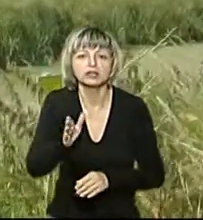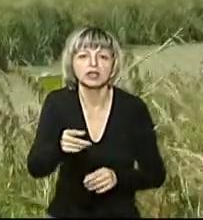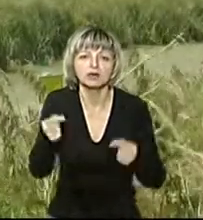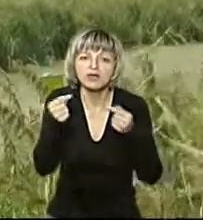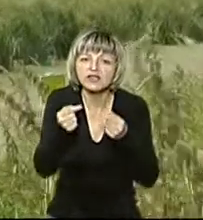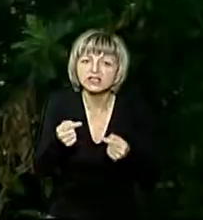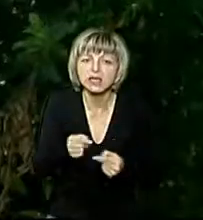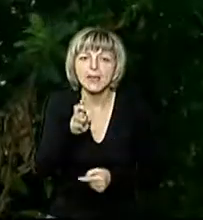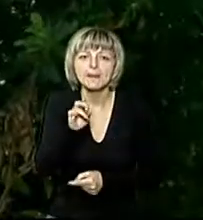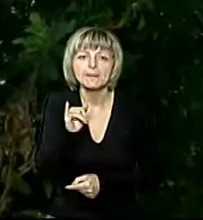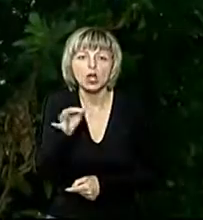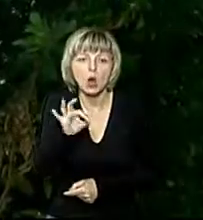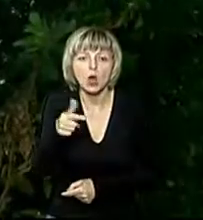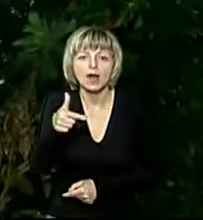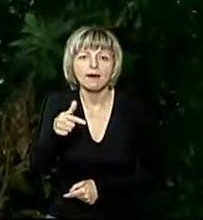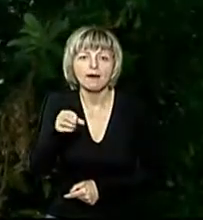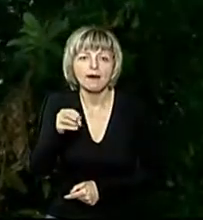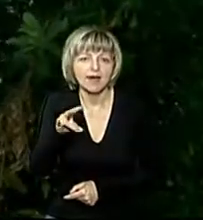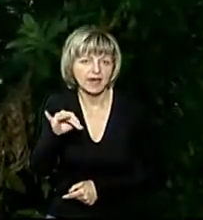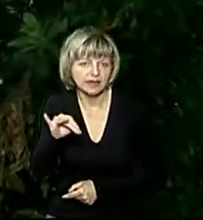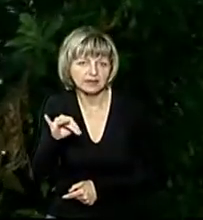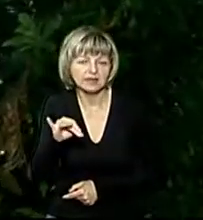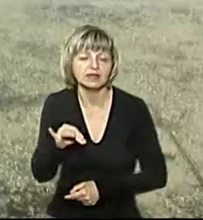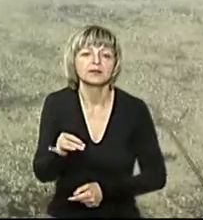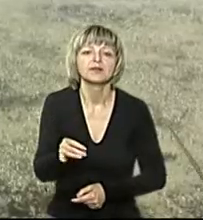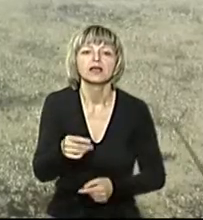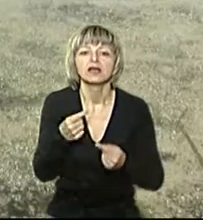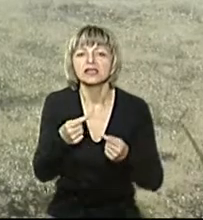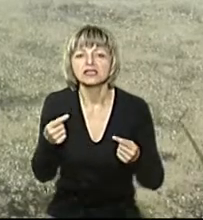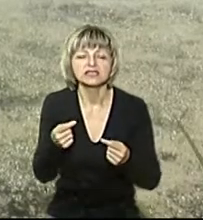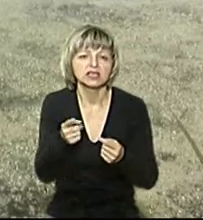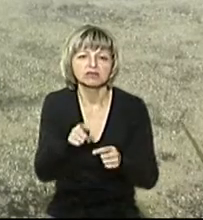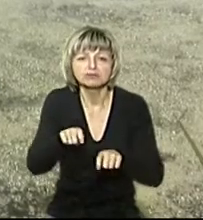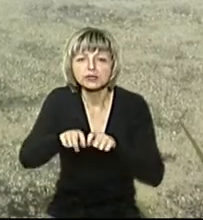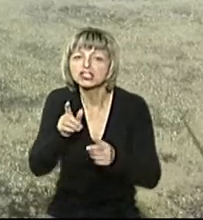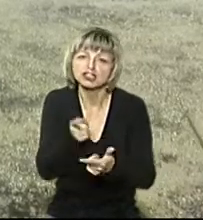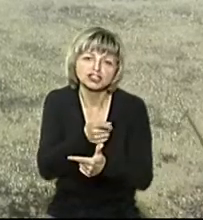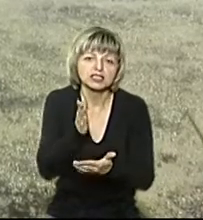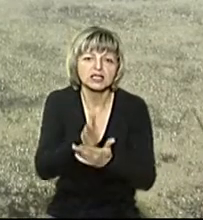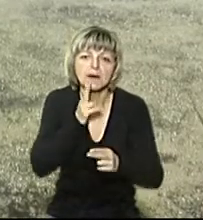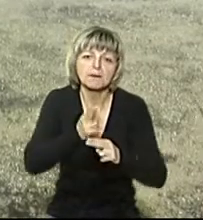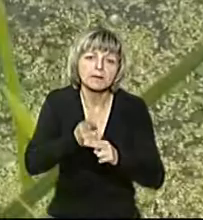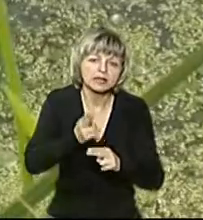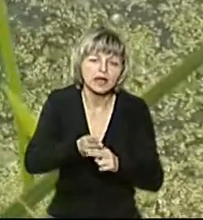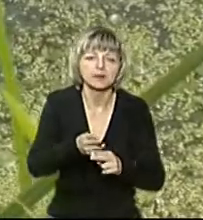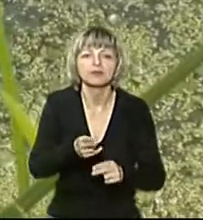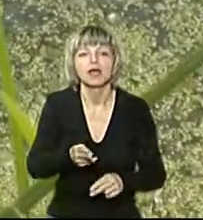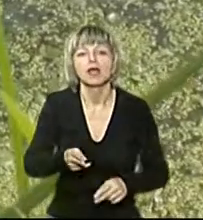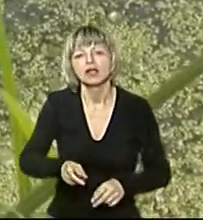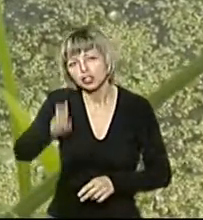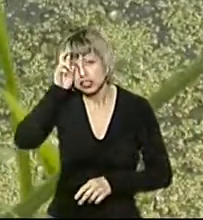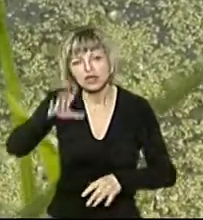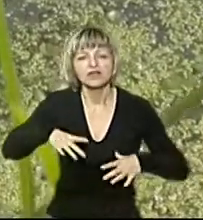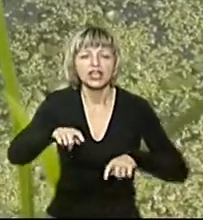біогени, рівень БСК для встановлення забруднення і металів». Державний екологічний інспектор